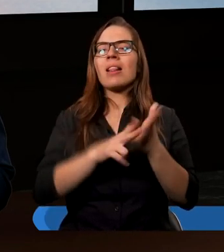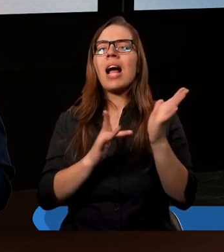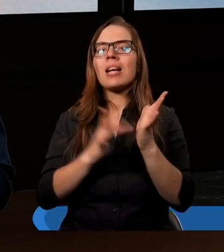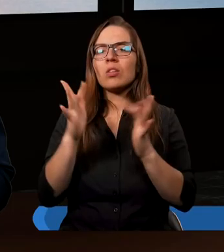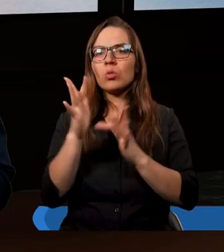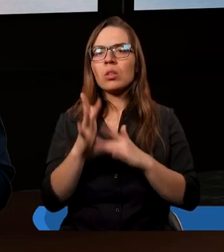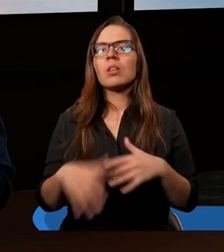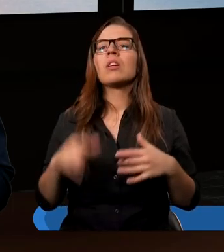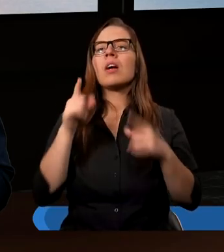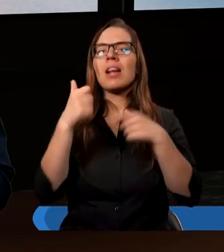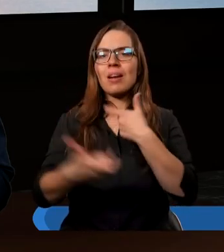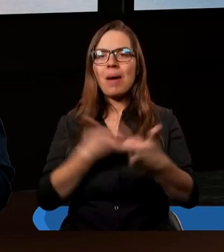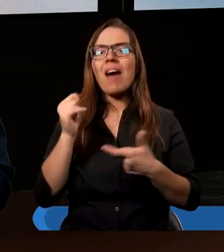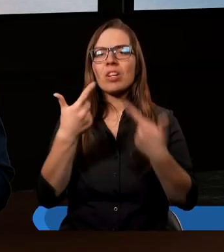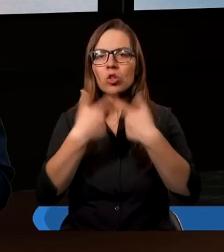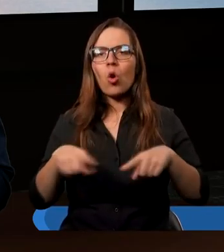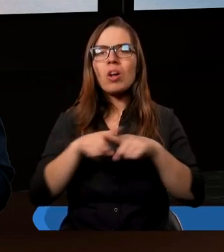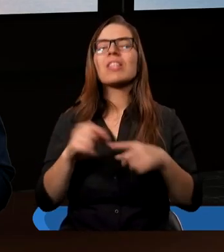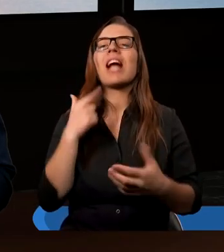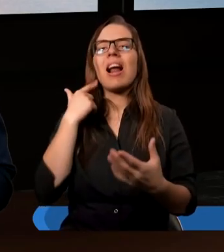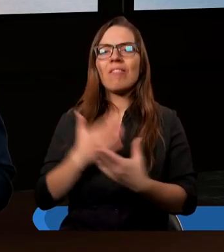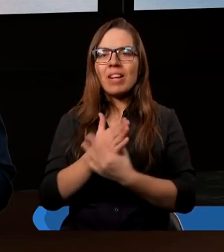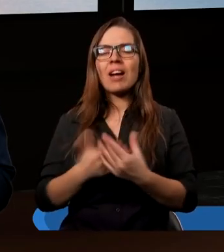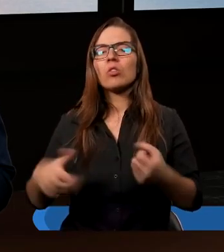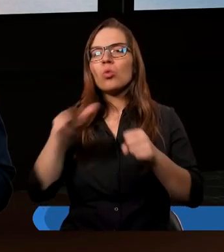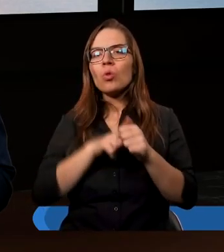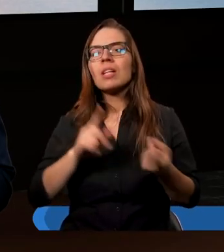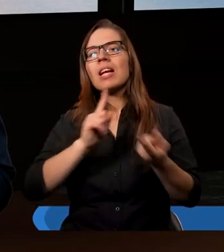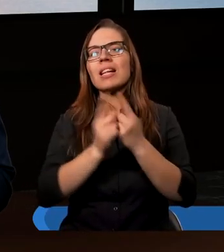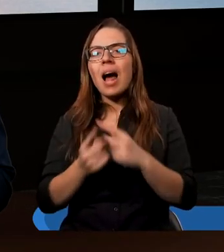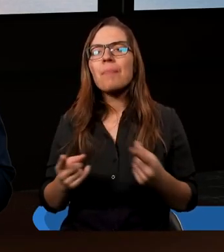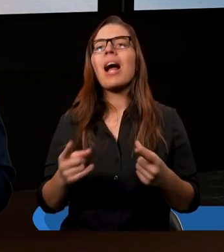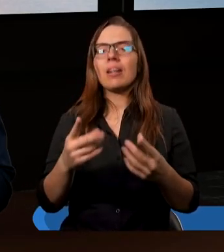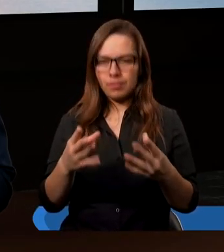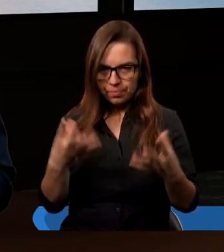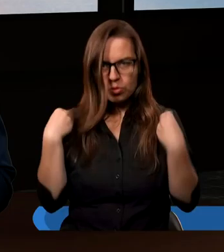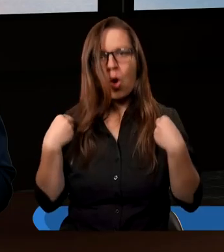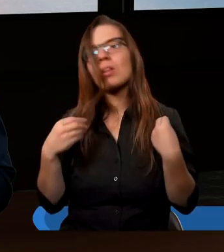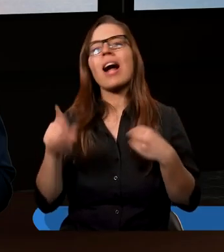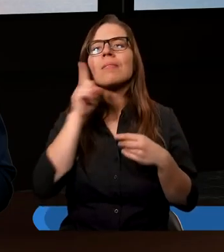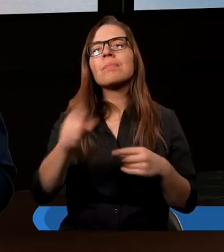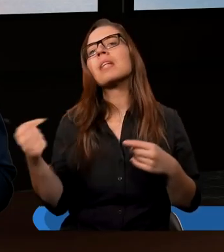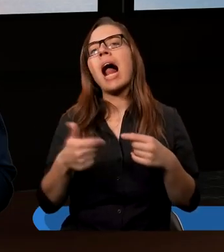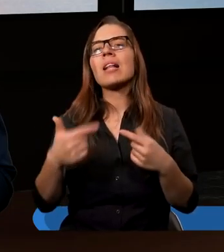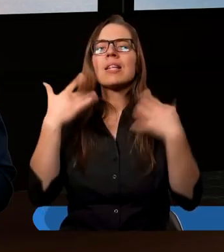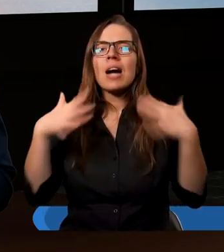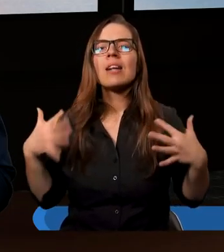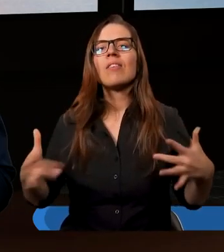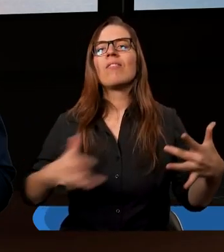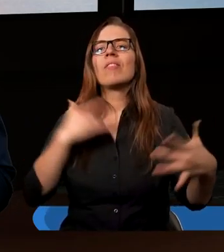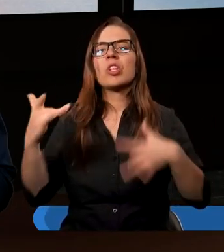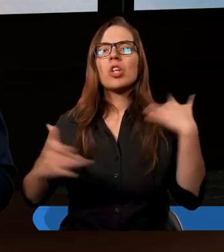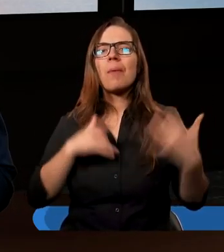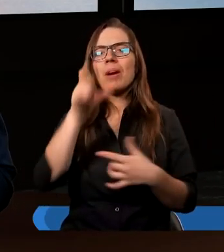Jezusa, sprawcę i dokończyciela wiary, który zamiast doznać należytej mu radości, wycierpiał